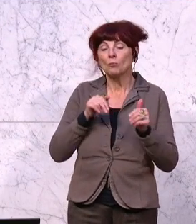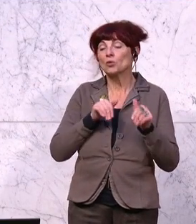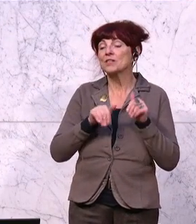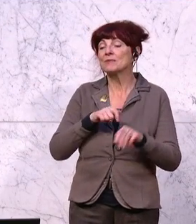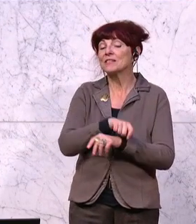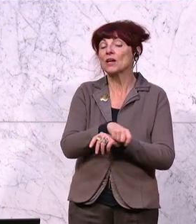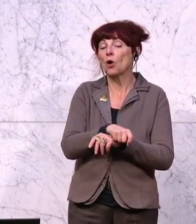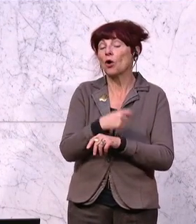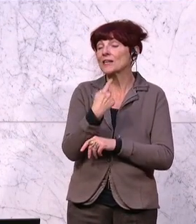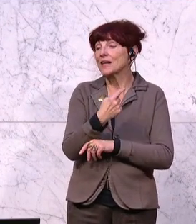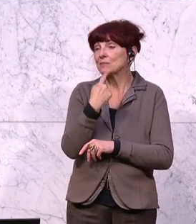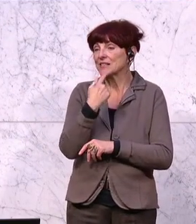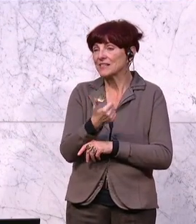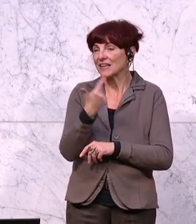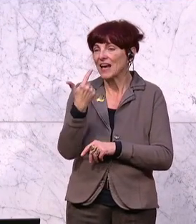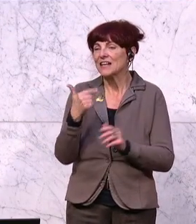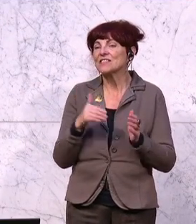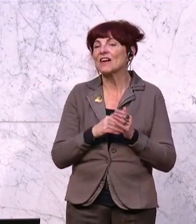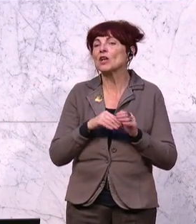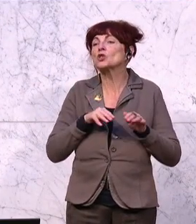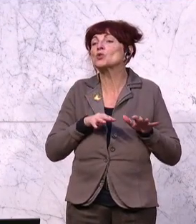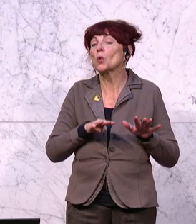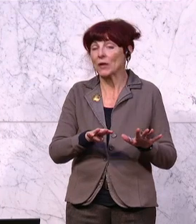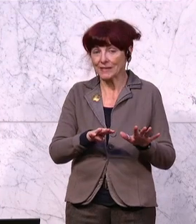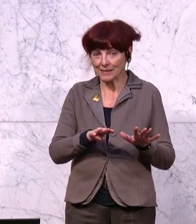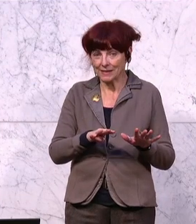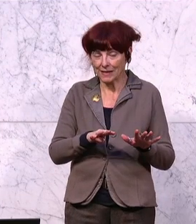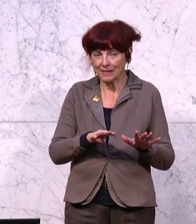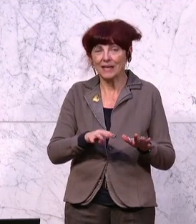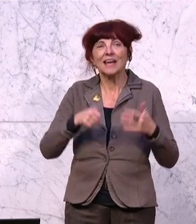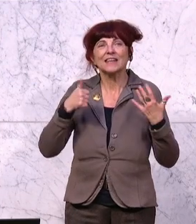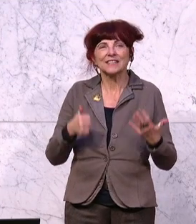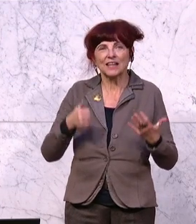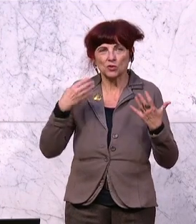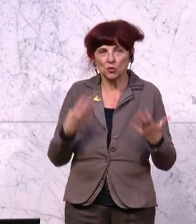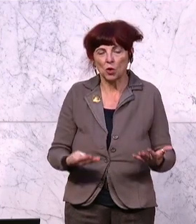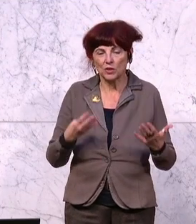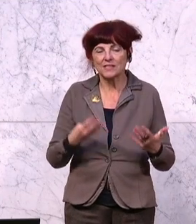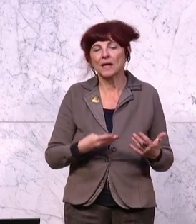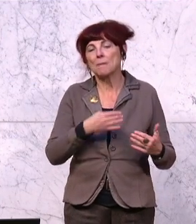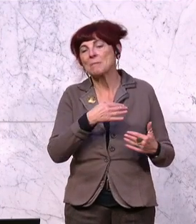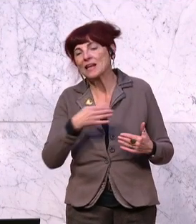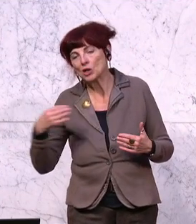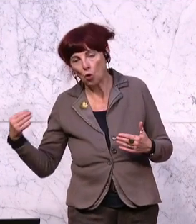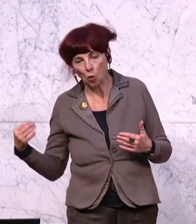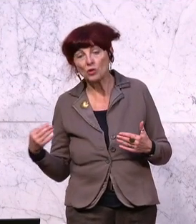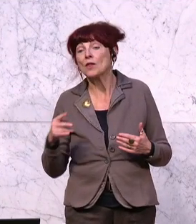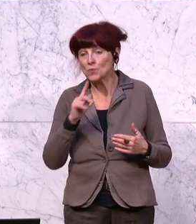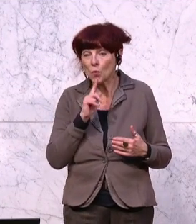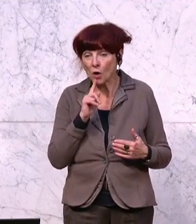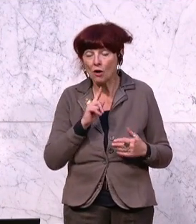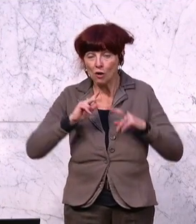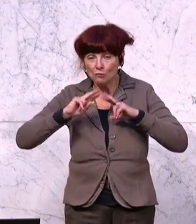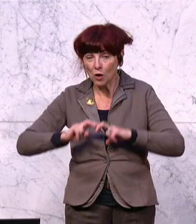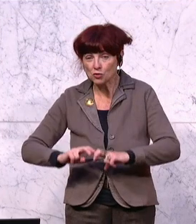gesagt hat. 2019 haben wir noch 96 Millionen für die Forschung zur Verfügung gehabt und wir haben das in dieser